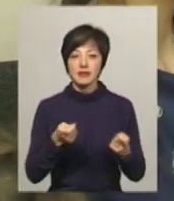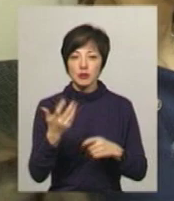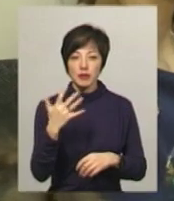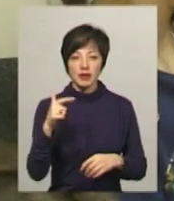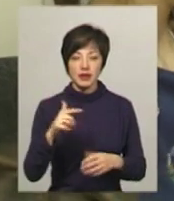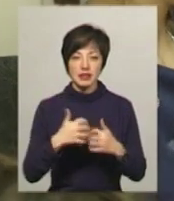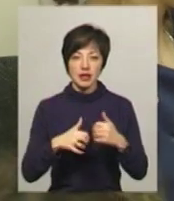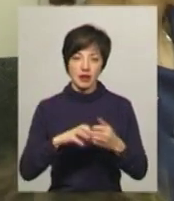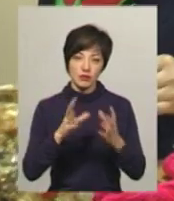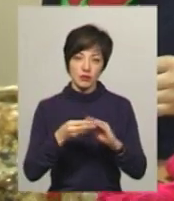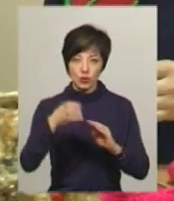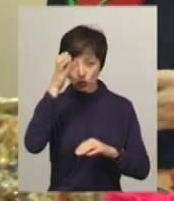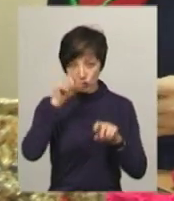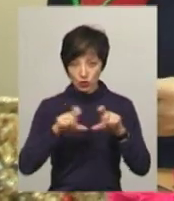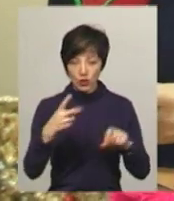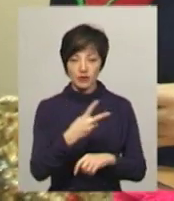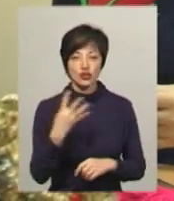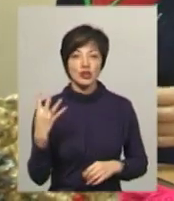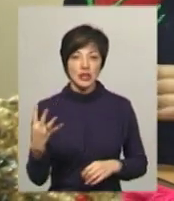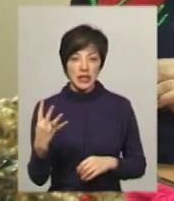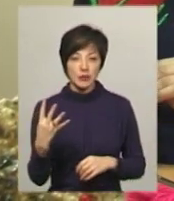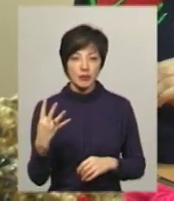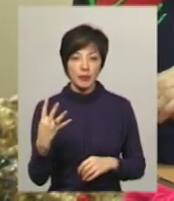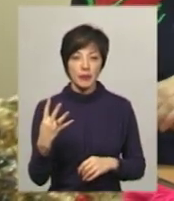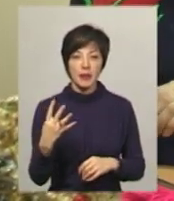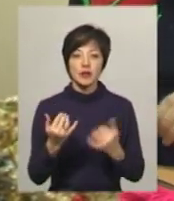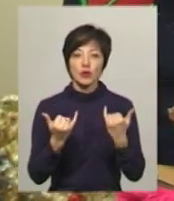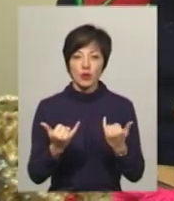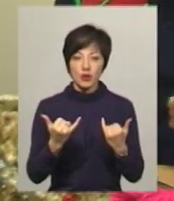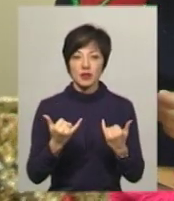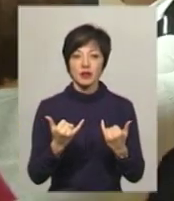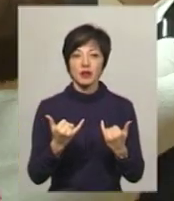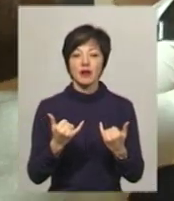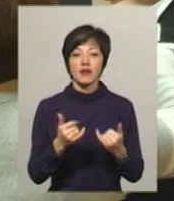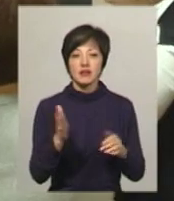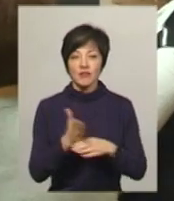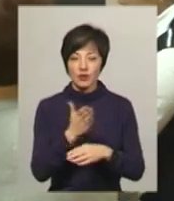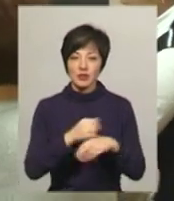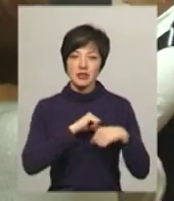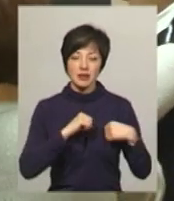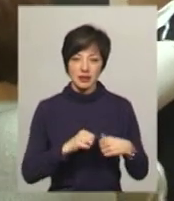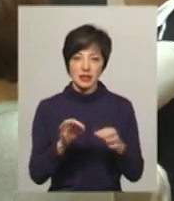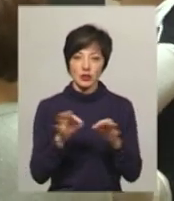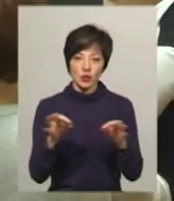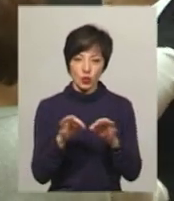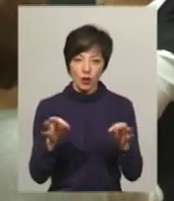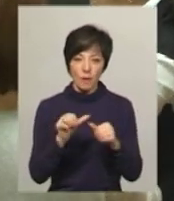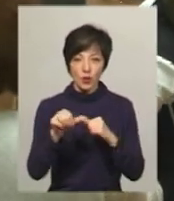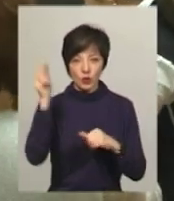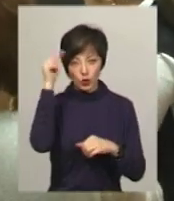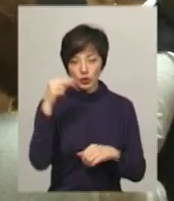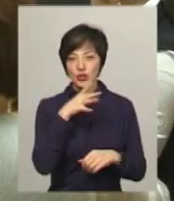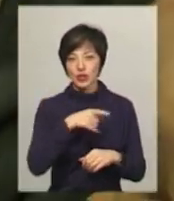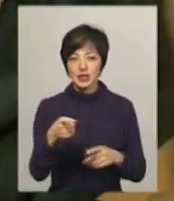-класу середньої загальноосвітньої школи номер 24 Лілія Михайлова сьогодні на урок з виготовлення сердець з ниток у позаурочний час